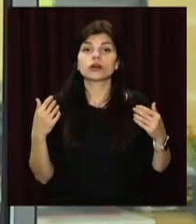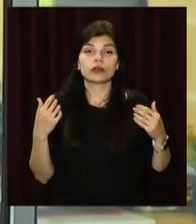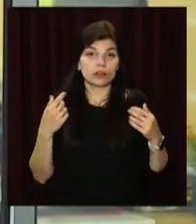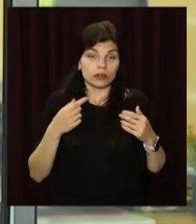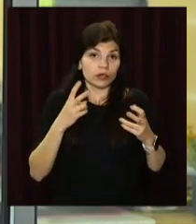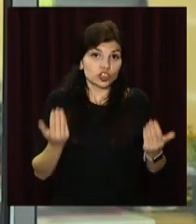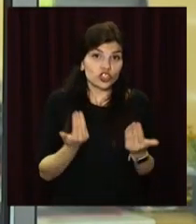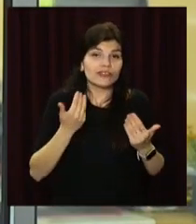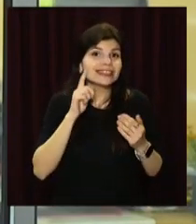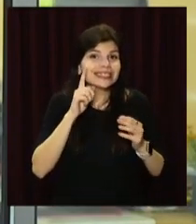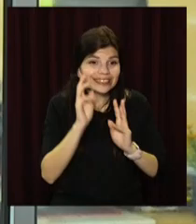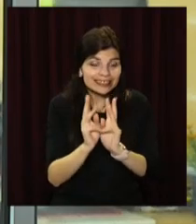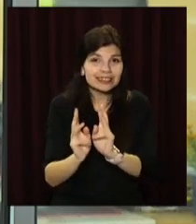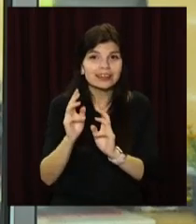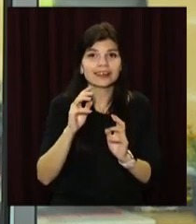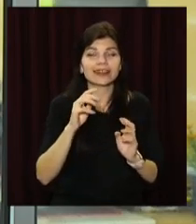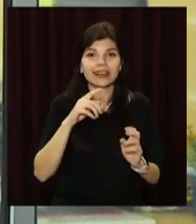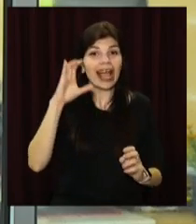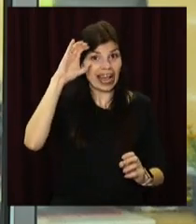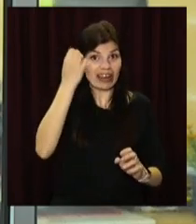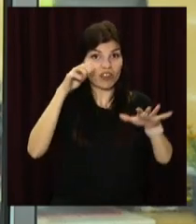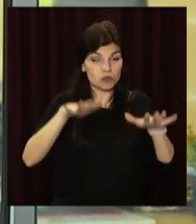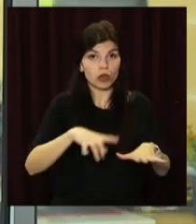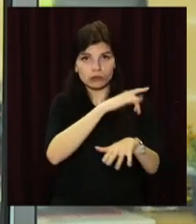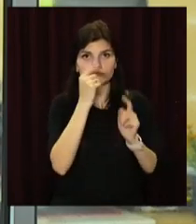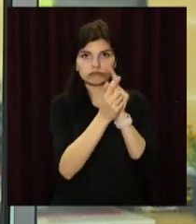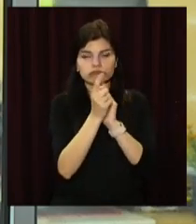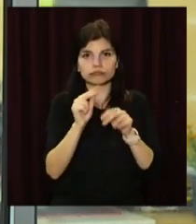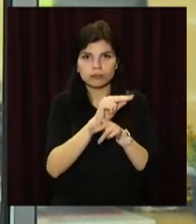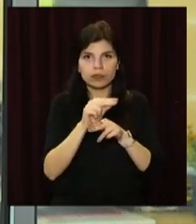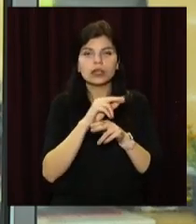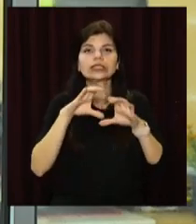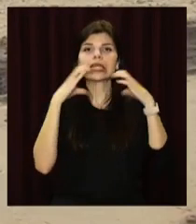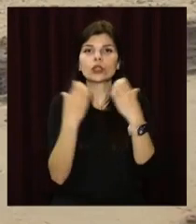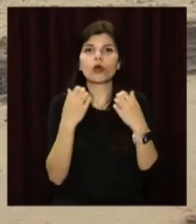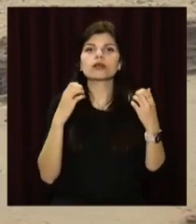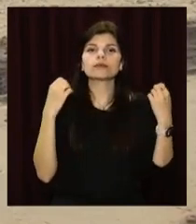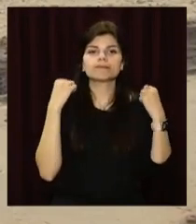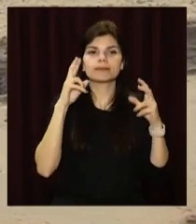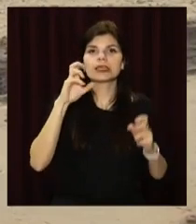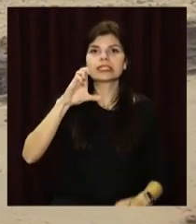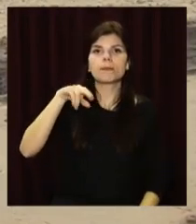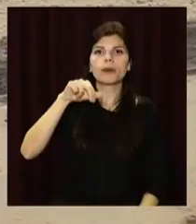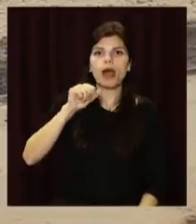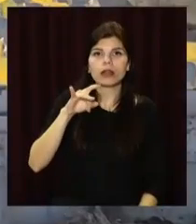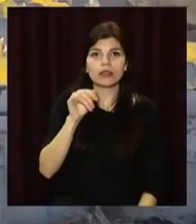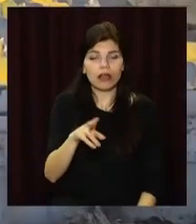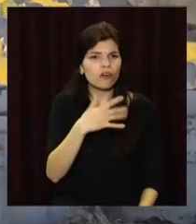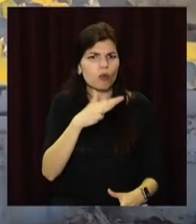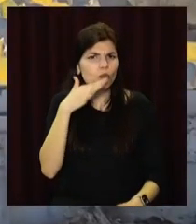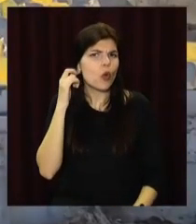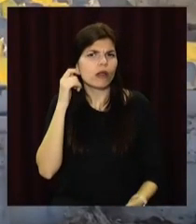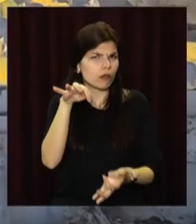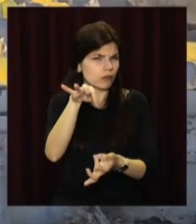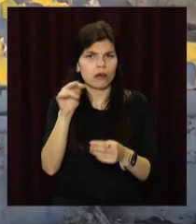бігові доріжки та майданчик для кросфіту. У Кривому Розі у розпалі реконструкція стадіону «Спартак». Футбольне поле не знало оновлення десятки років.